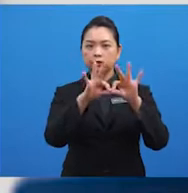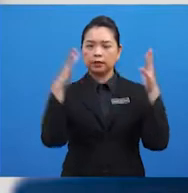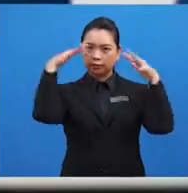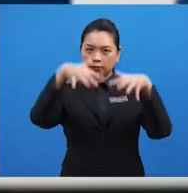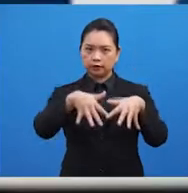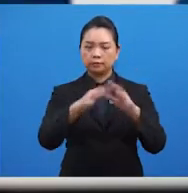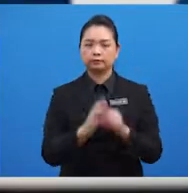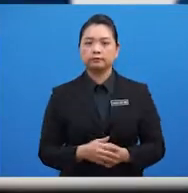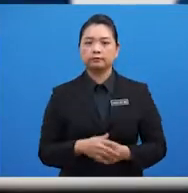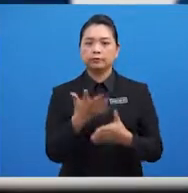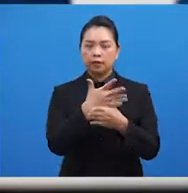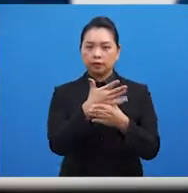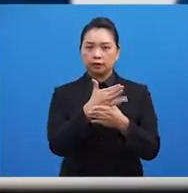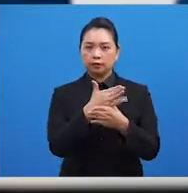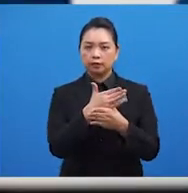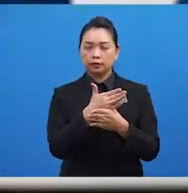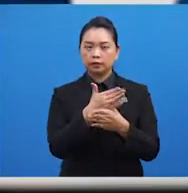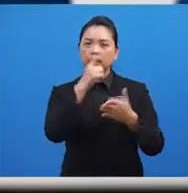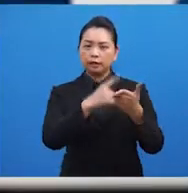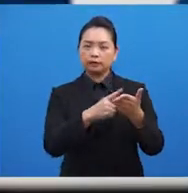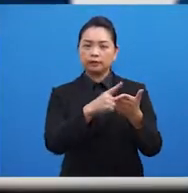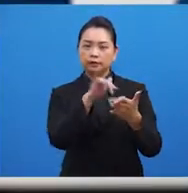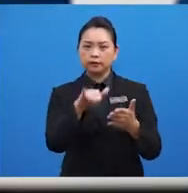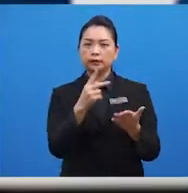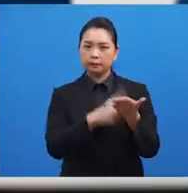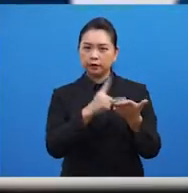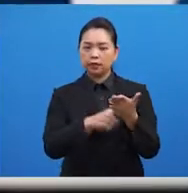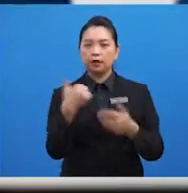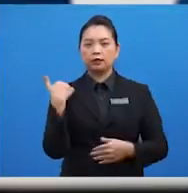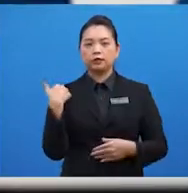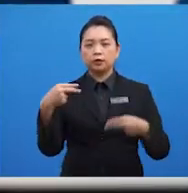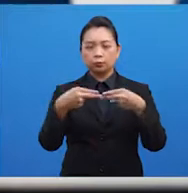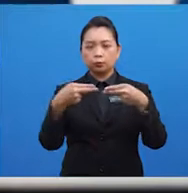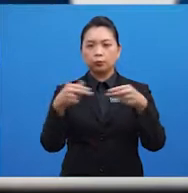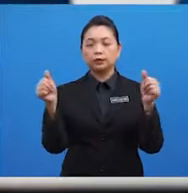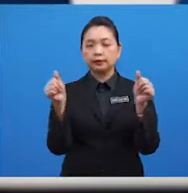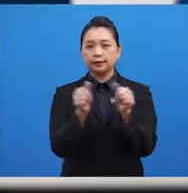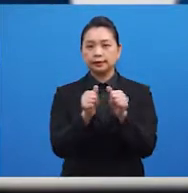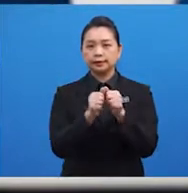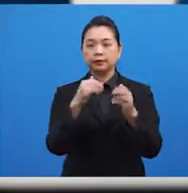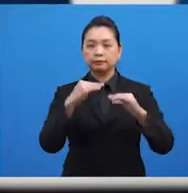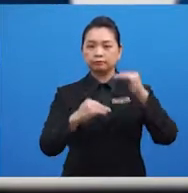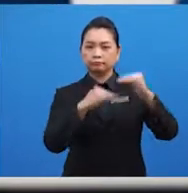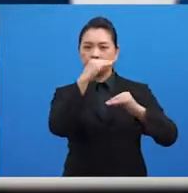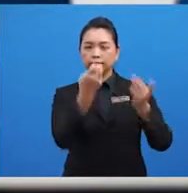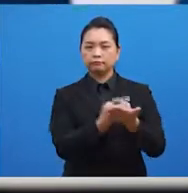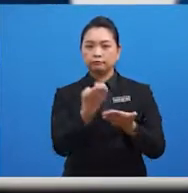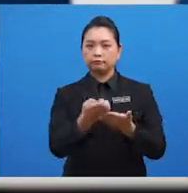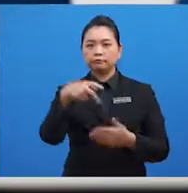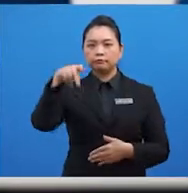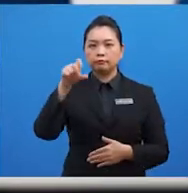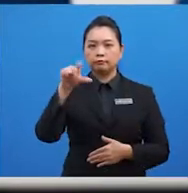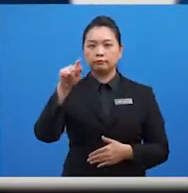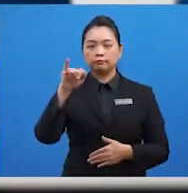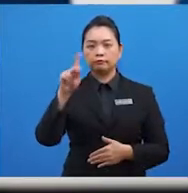ASEAN. Antara agenda yang dibincangkan adalah berhubung pembangunan ekonomi, politik,